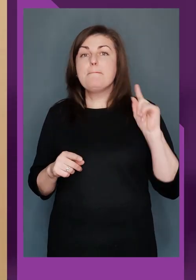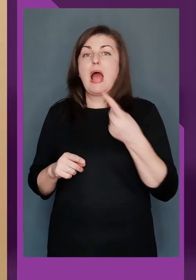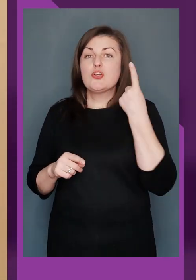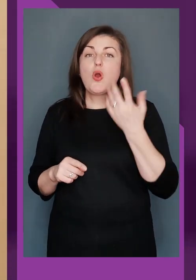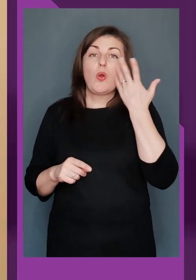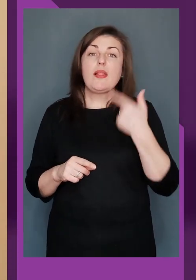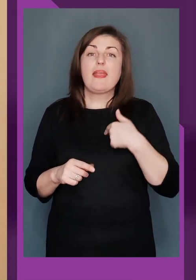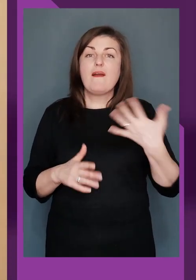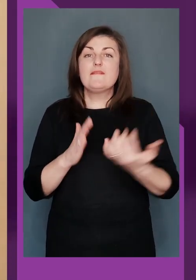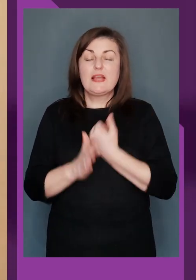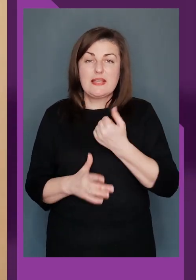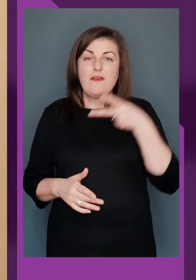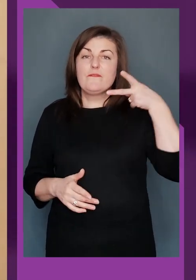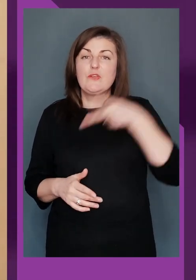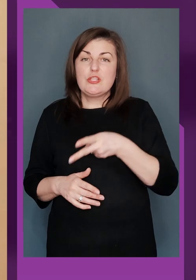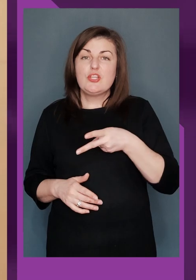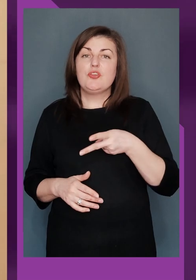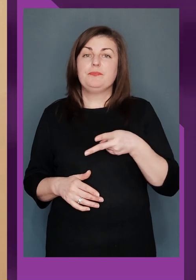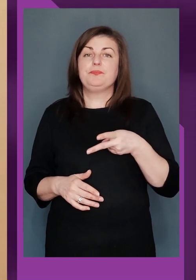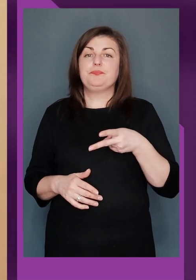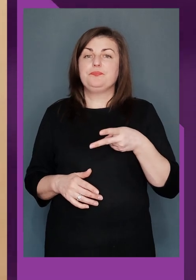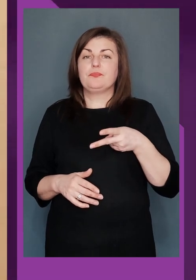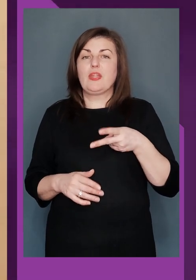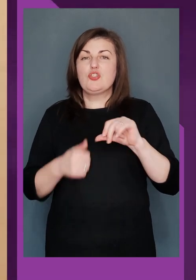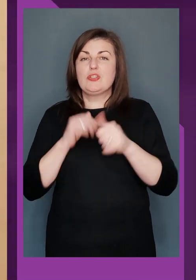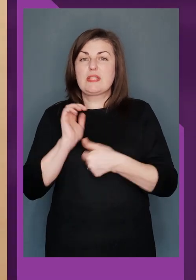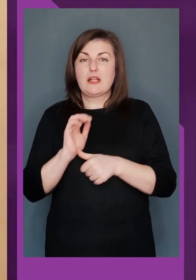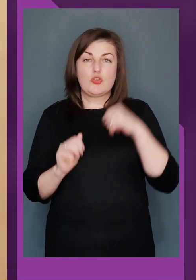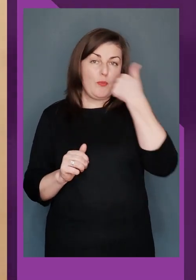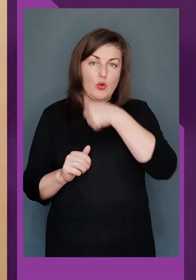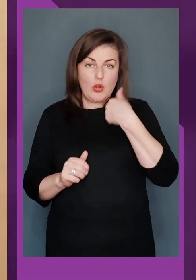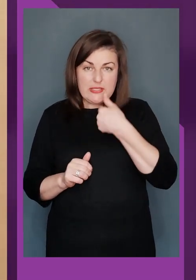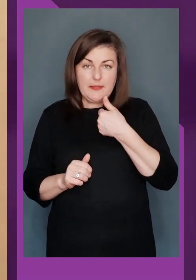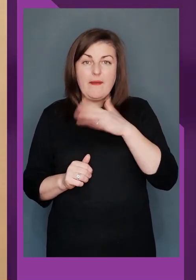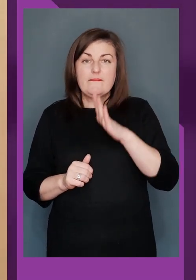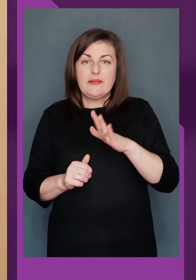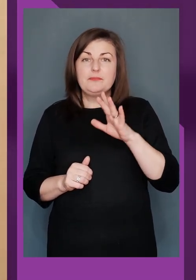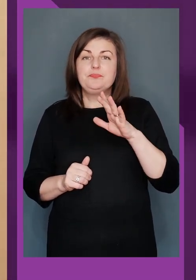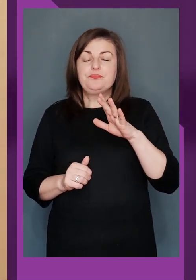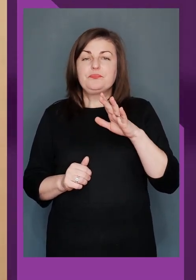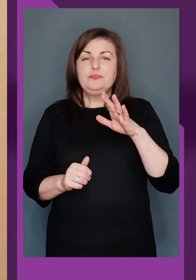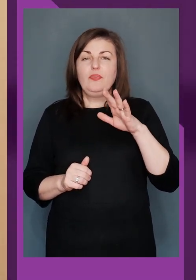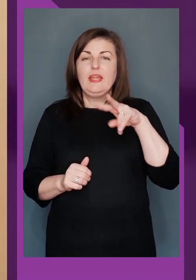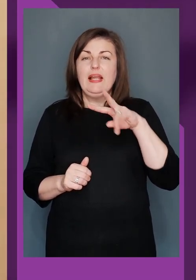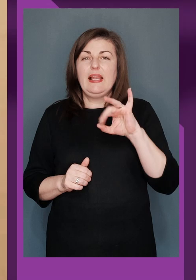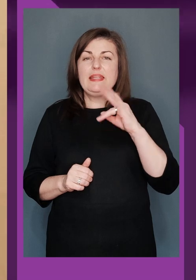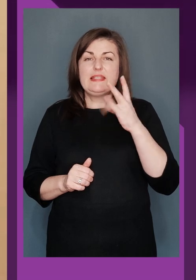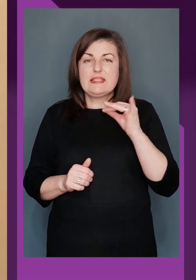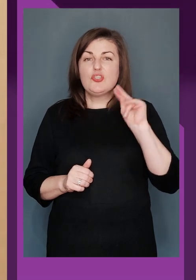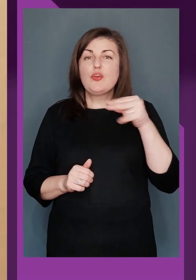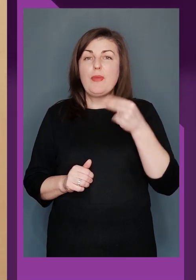була найпершою, коли я виграла в 2016 році в лінці